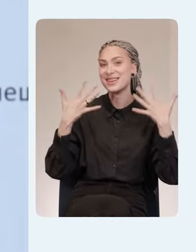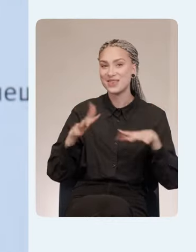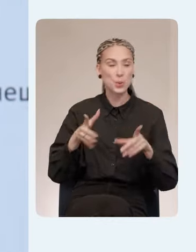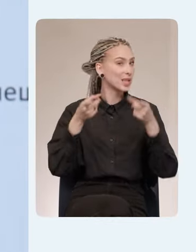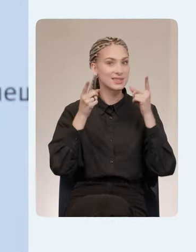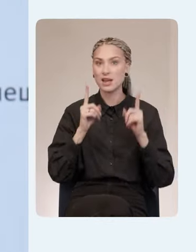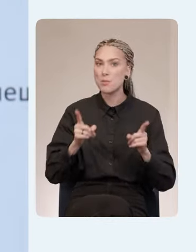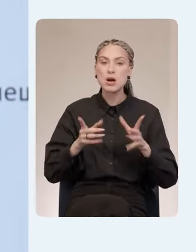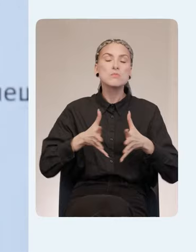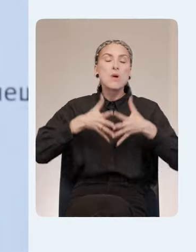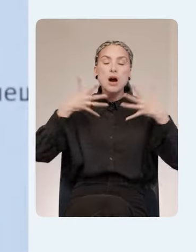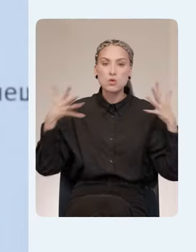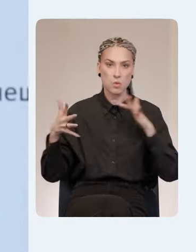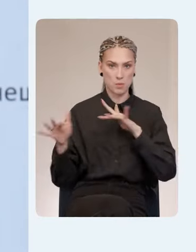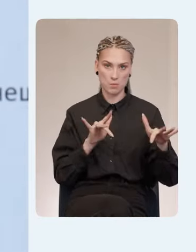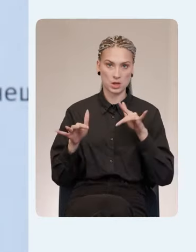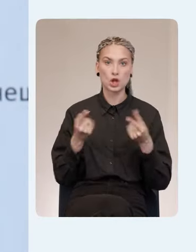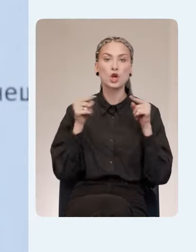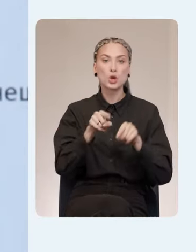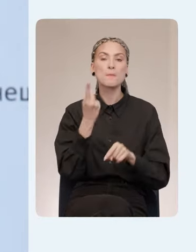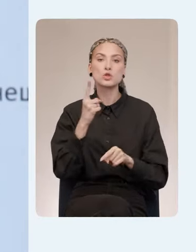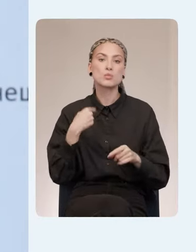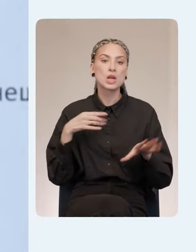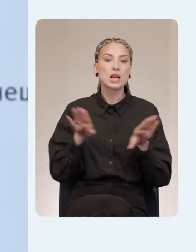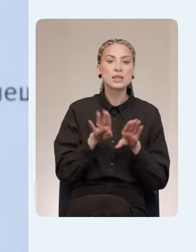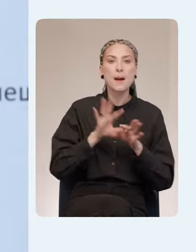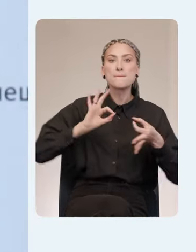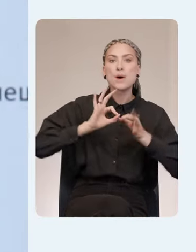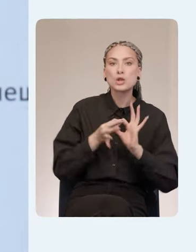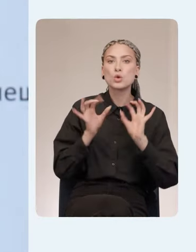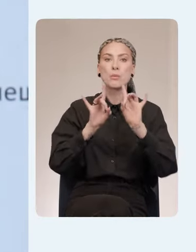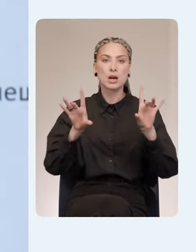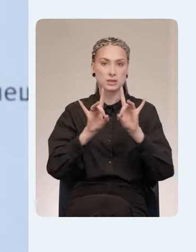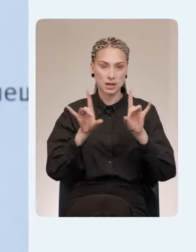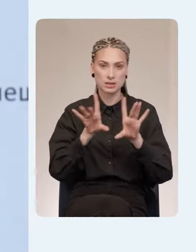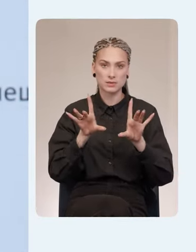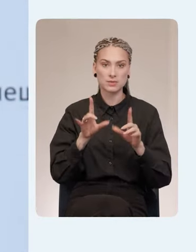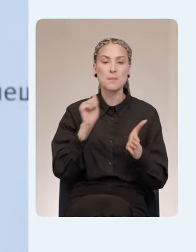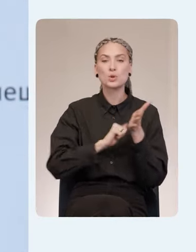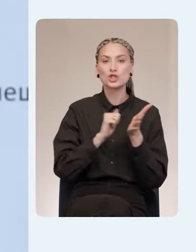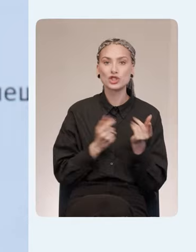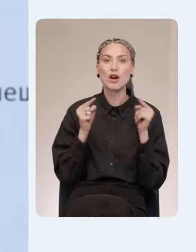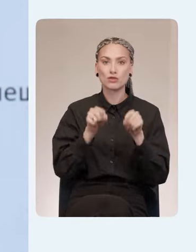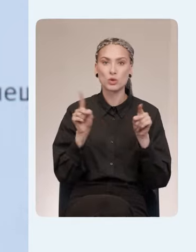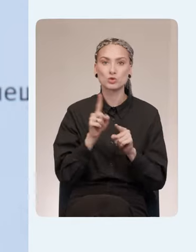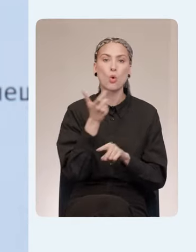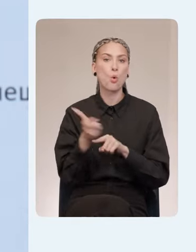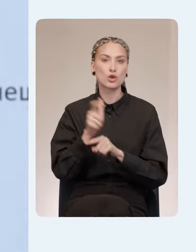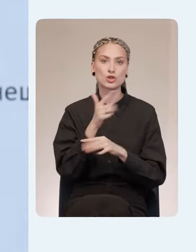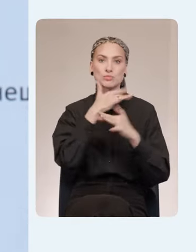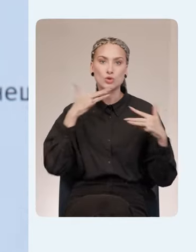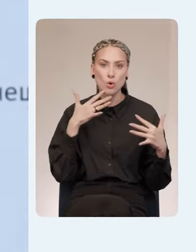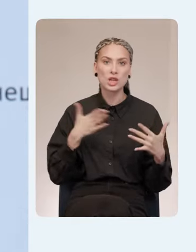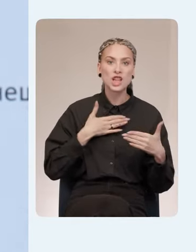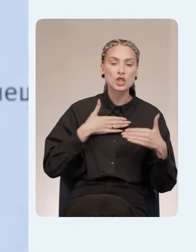самом деле масштаб огромный. И то, почему я сейчас так детально рассказываю, причина в том, что очень многие наши